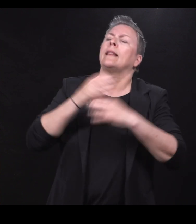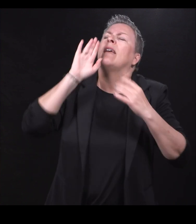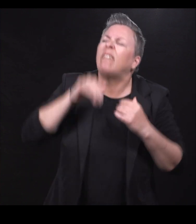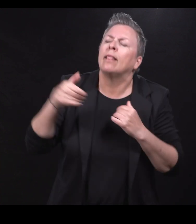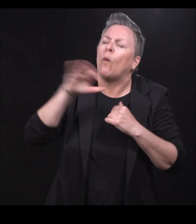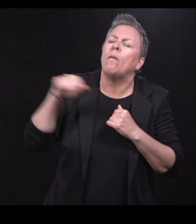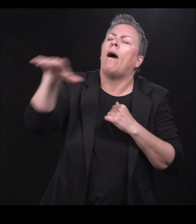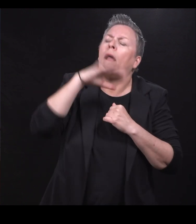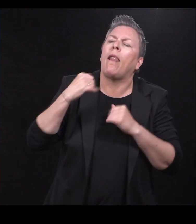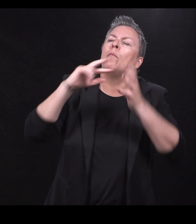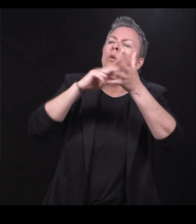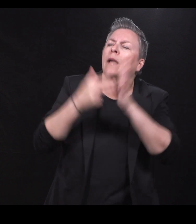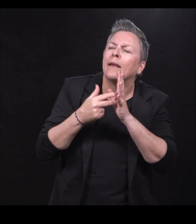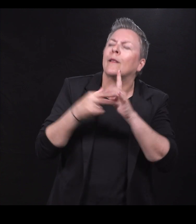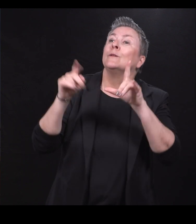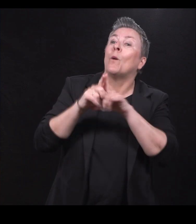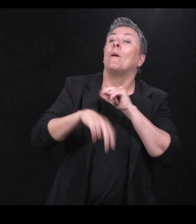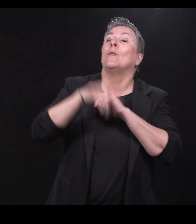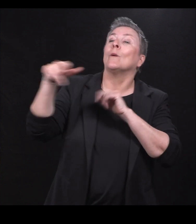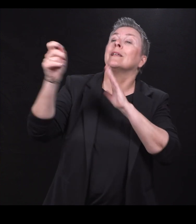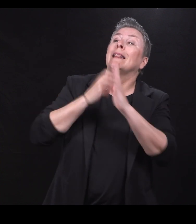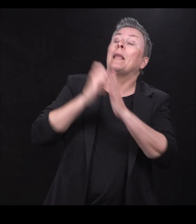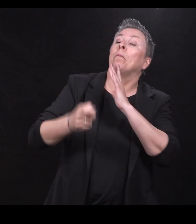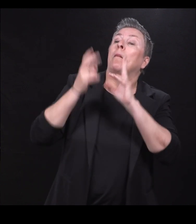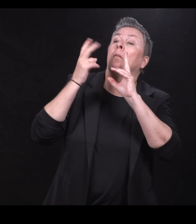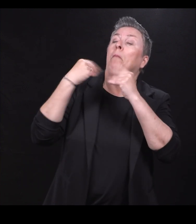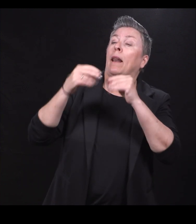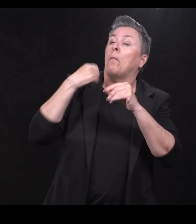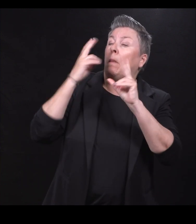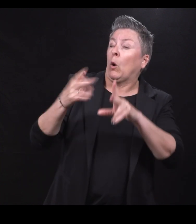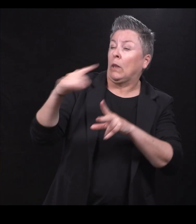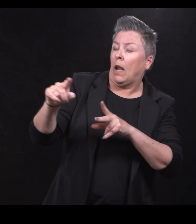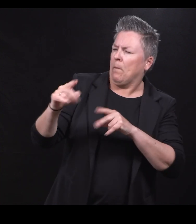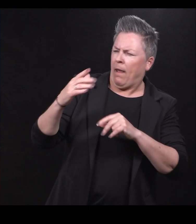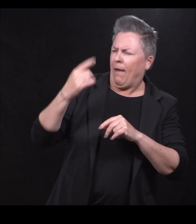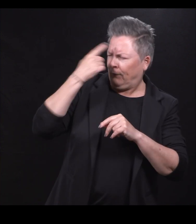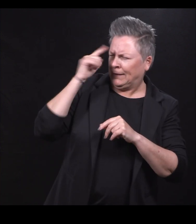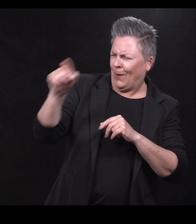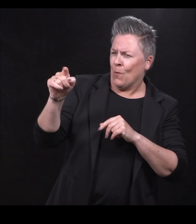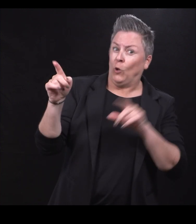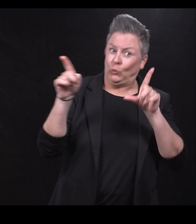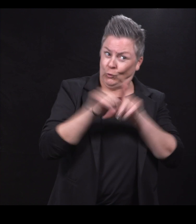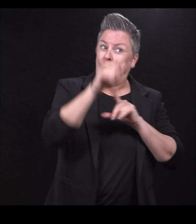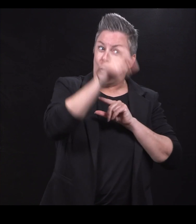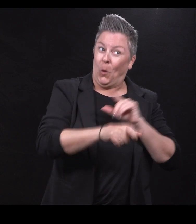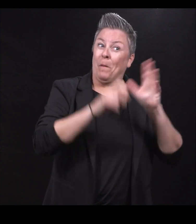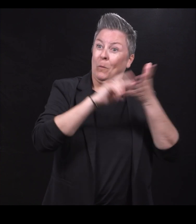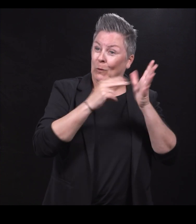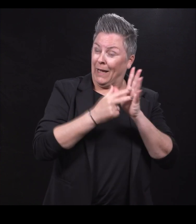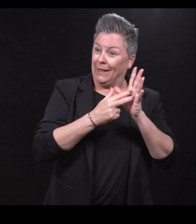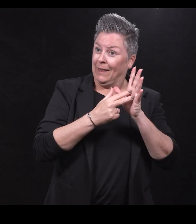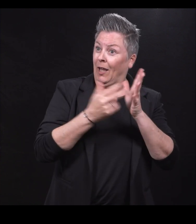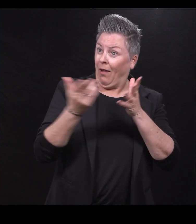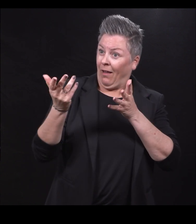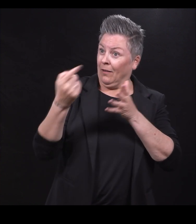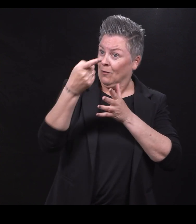prosjektene som norske tippemidler går til. Men hadde du noen anelse om at det var denne type prosjekter som